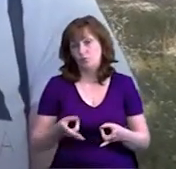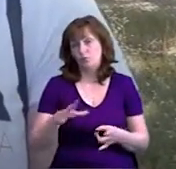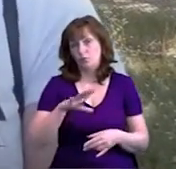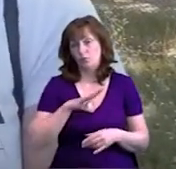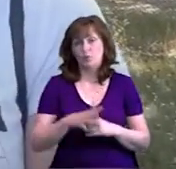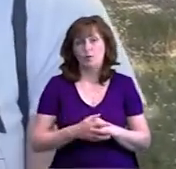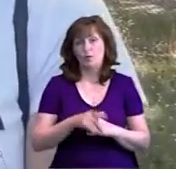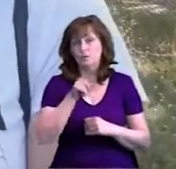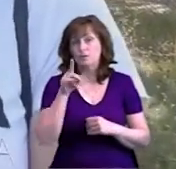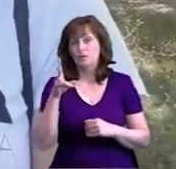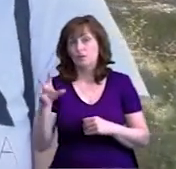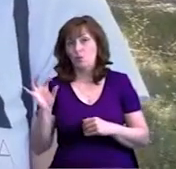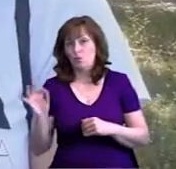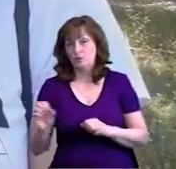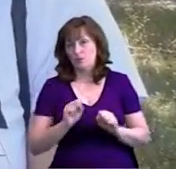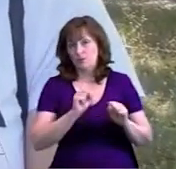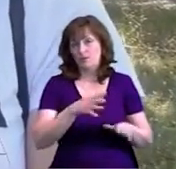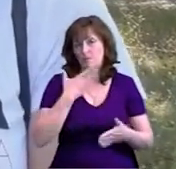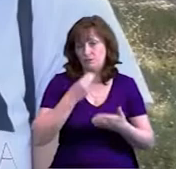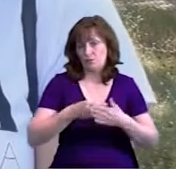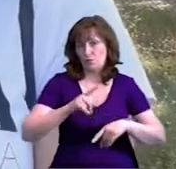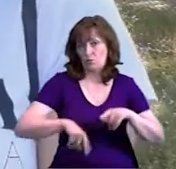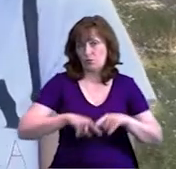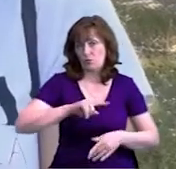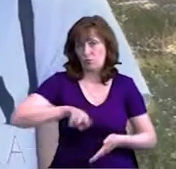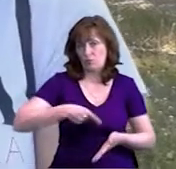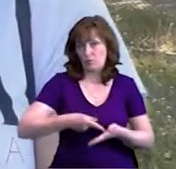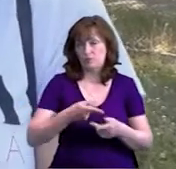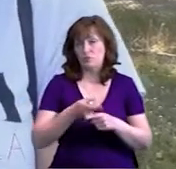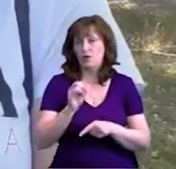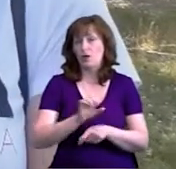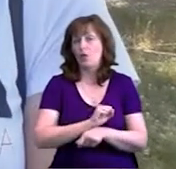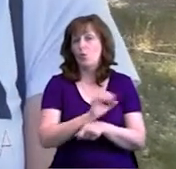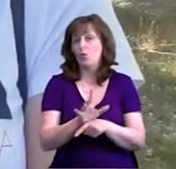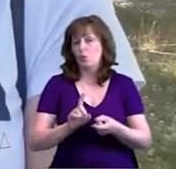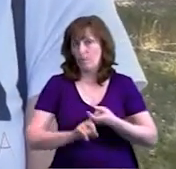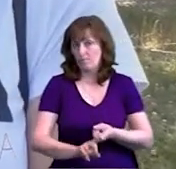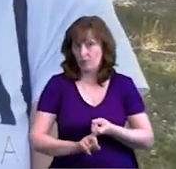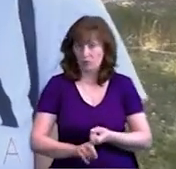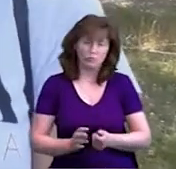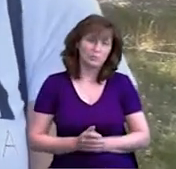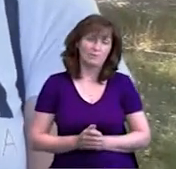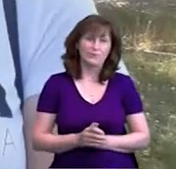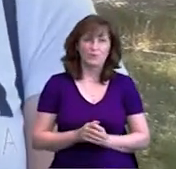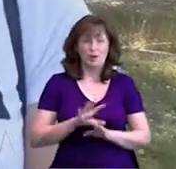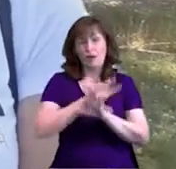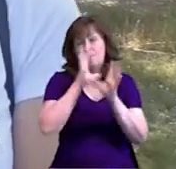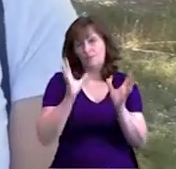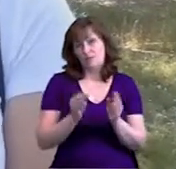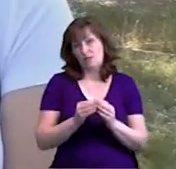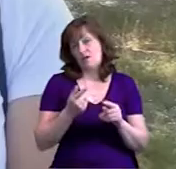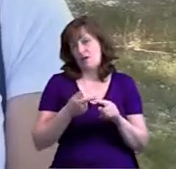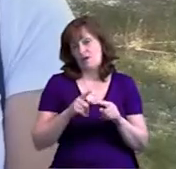ЗНО складати в своєму рідному місці, так як коронавірус іде. А взагалі, це